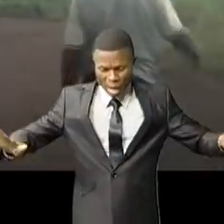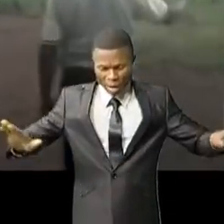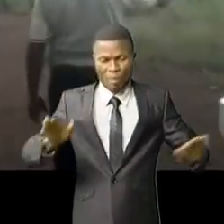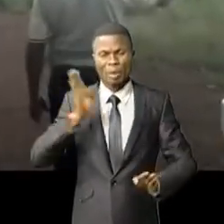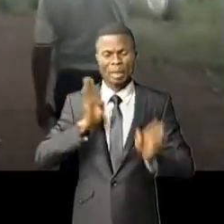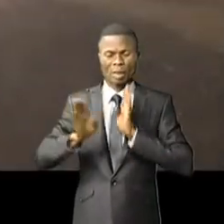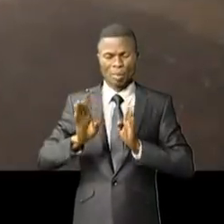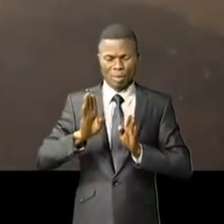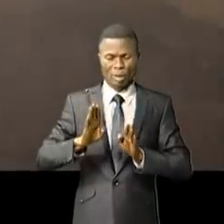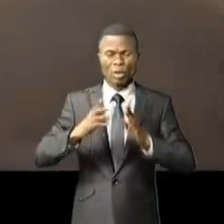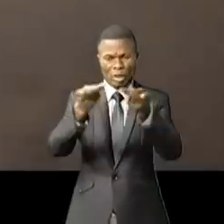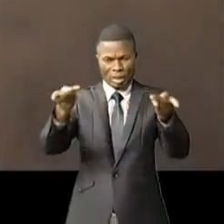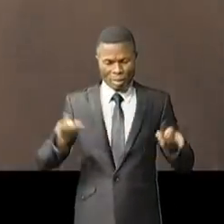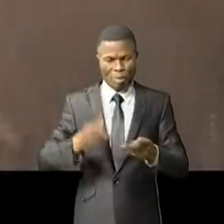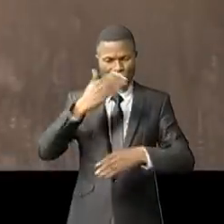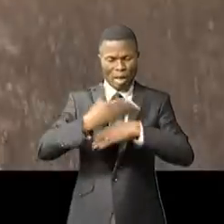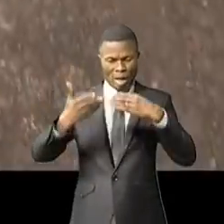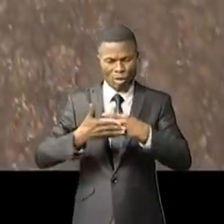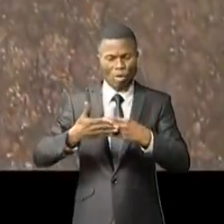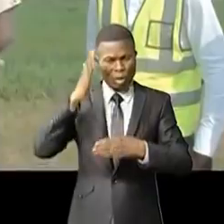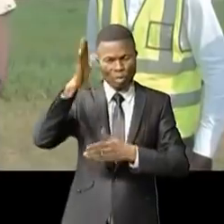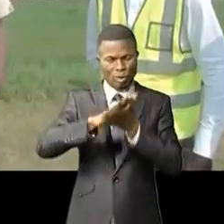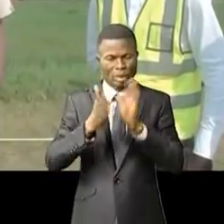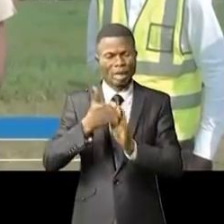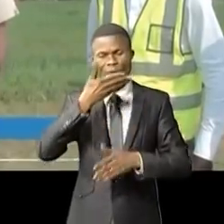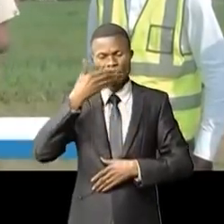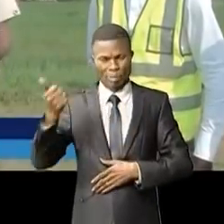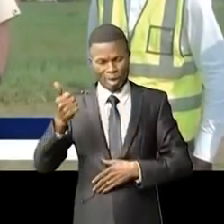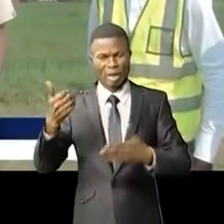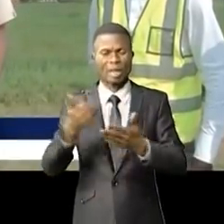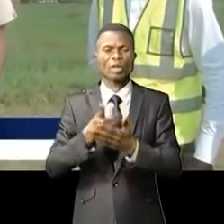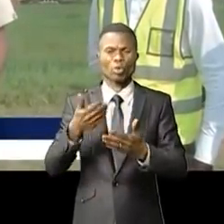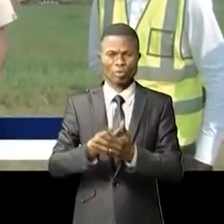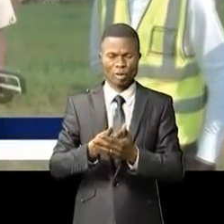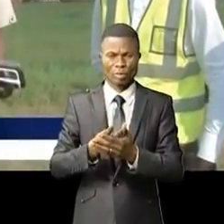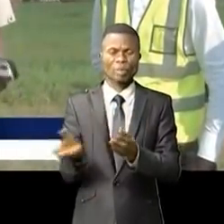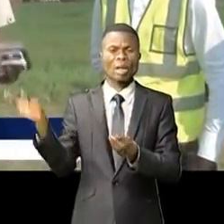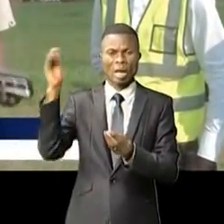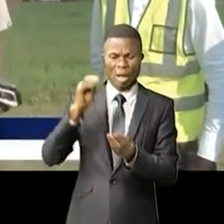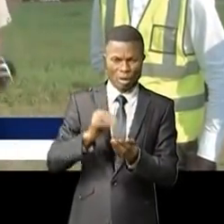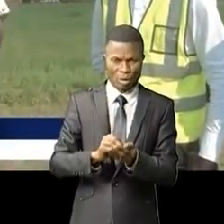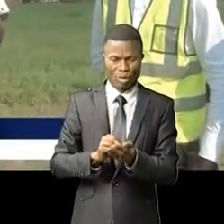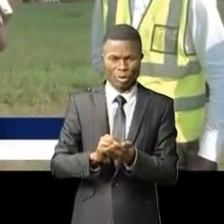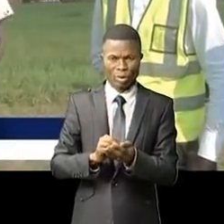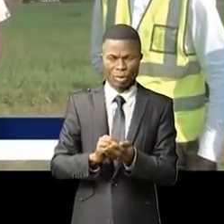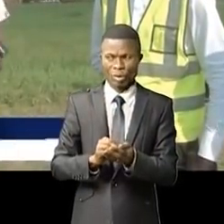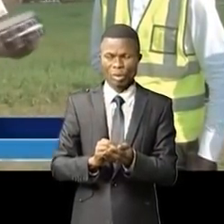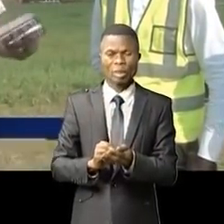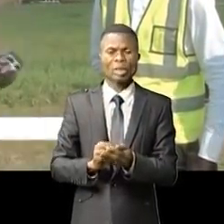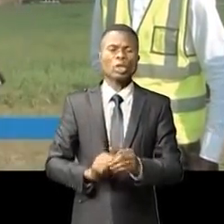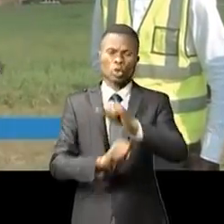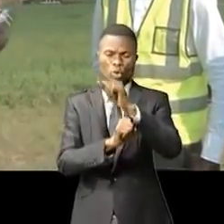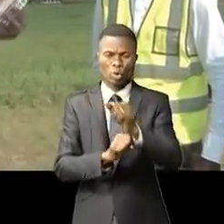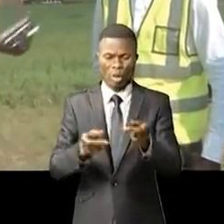les ouvrages qui auront une nouvelle configuration. Nous allons ajouter notre empreinte pour la